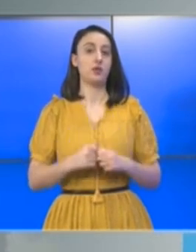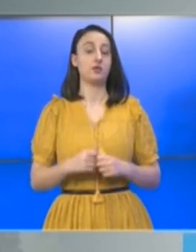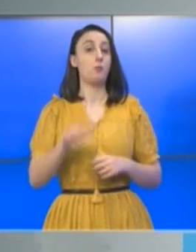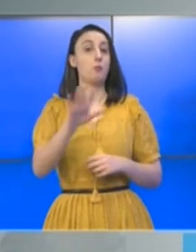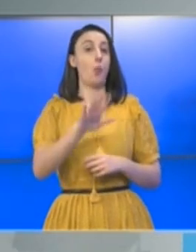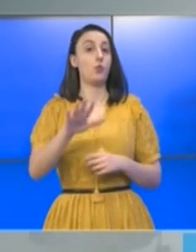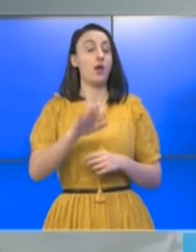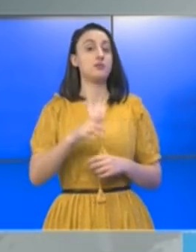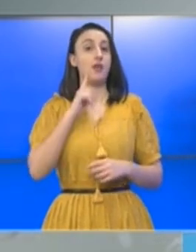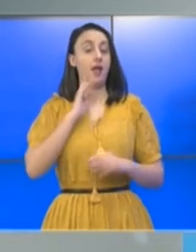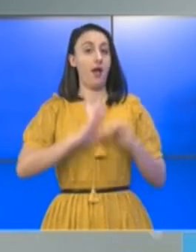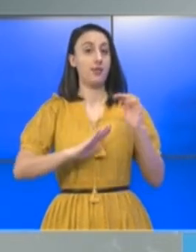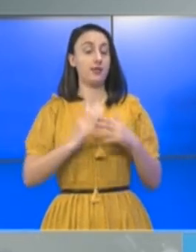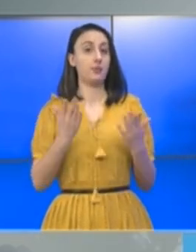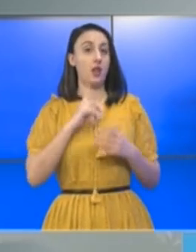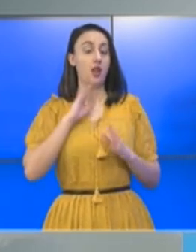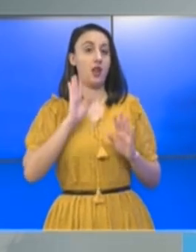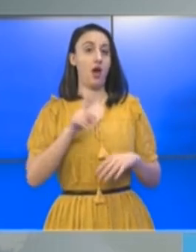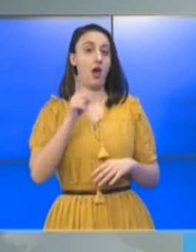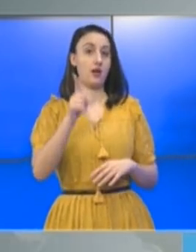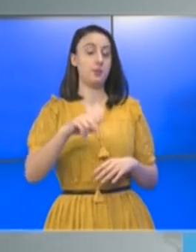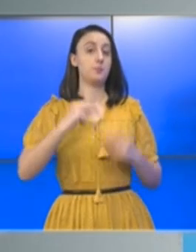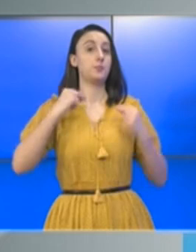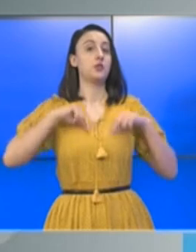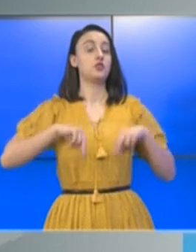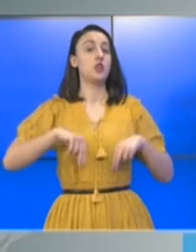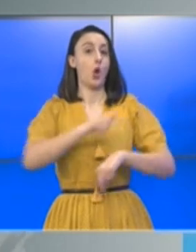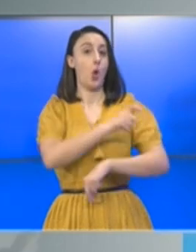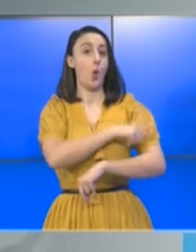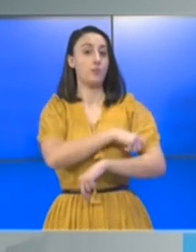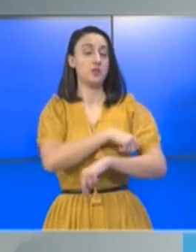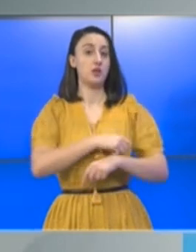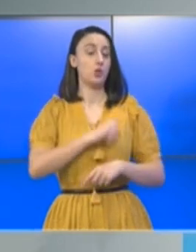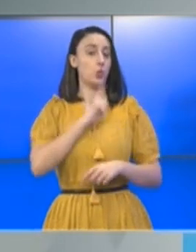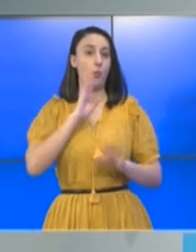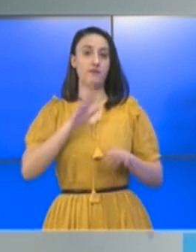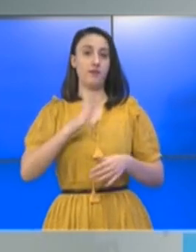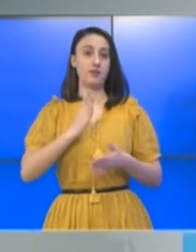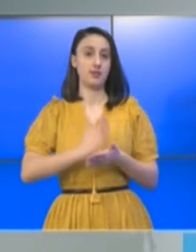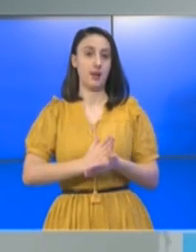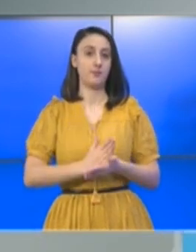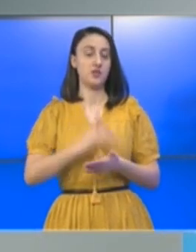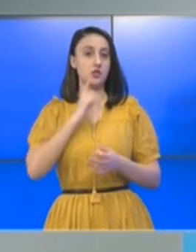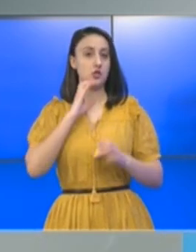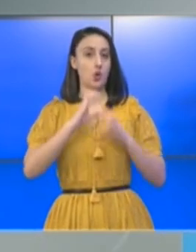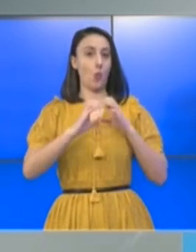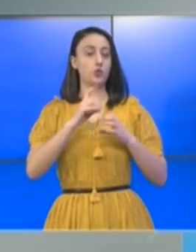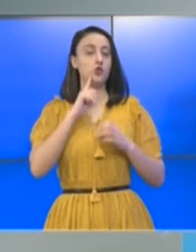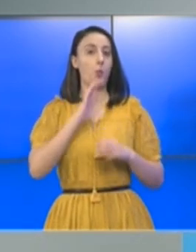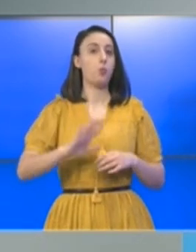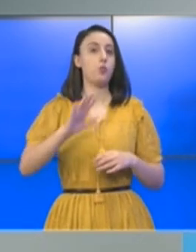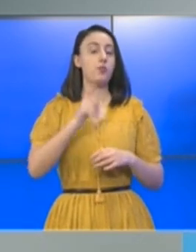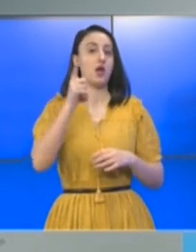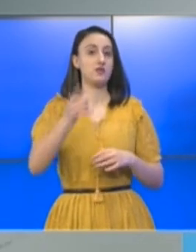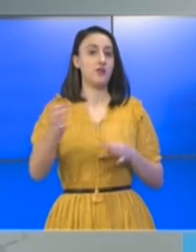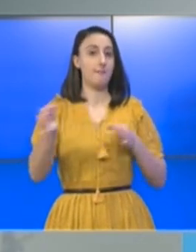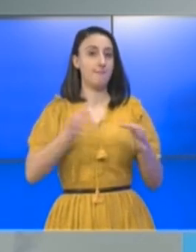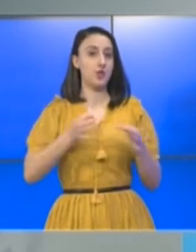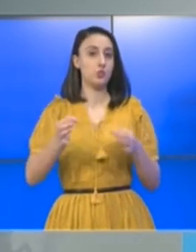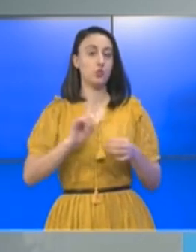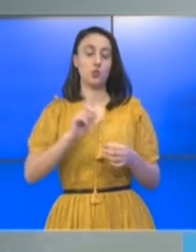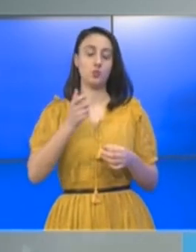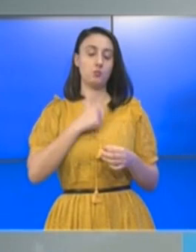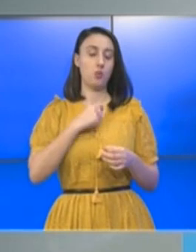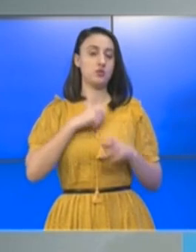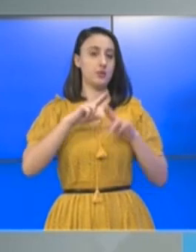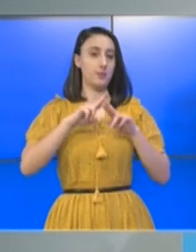populației. În calitatea pe care o avea de președinte al comisiei, nu avea dreptul să comunice public astfel de măsuri. Nu